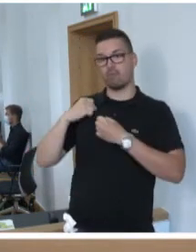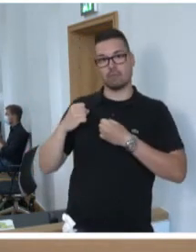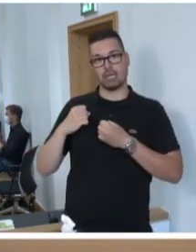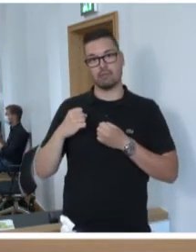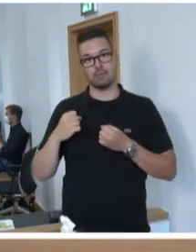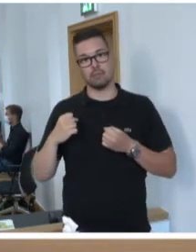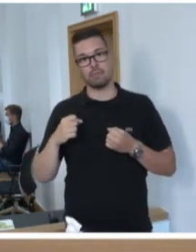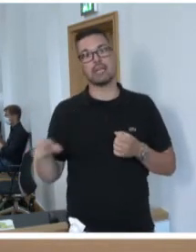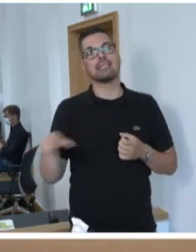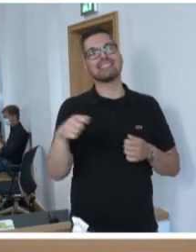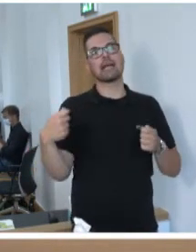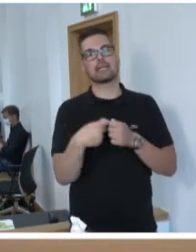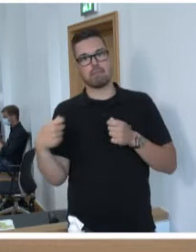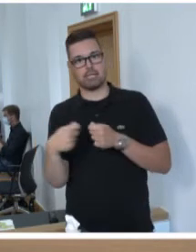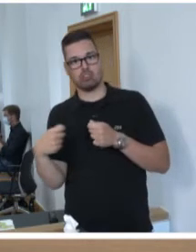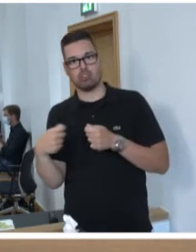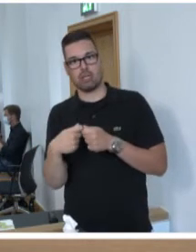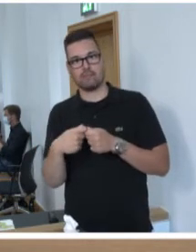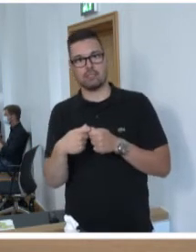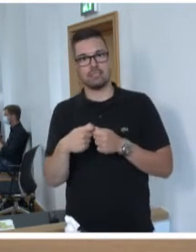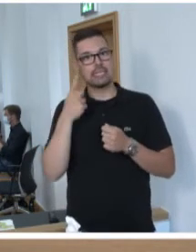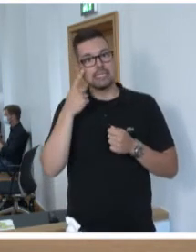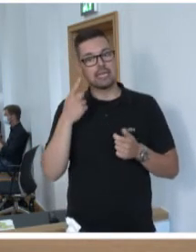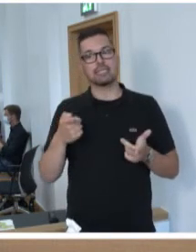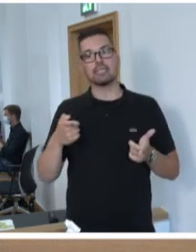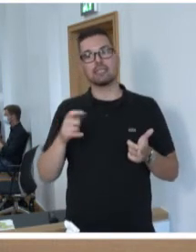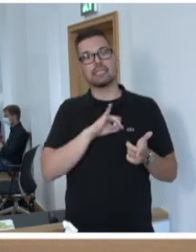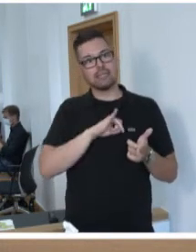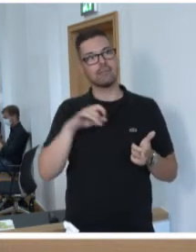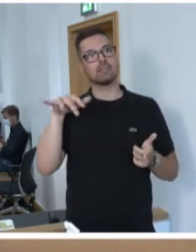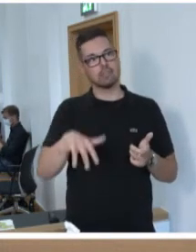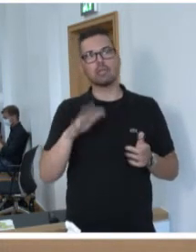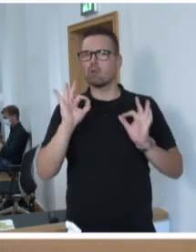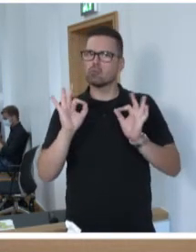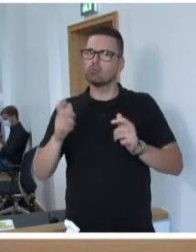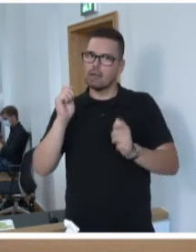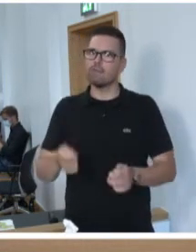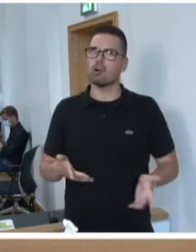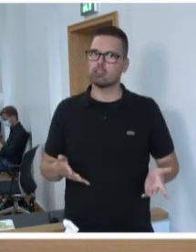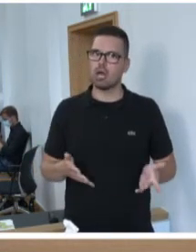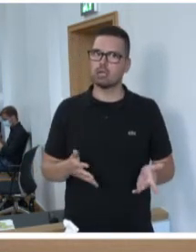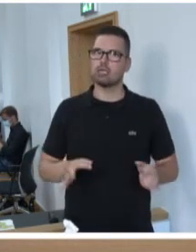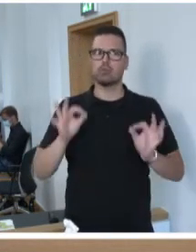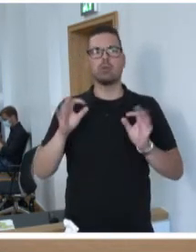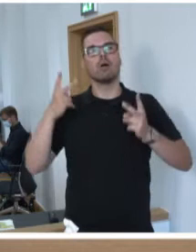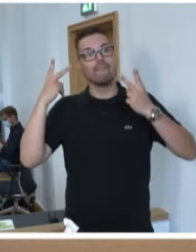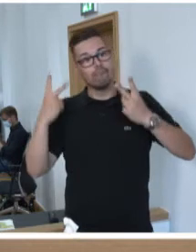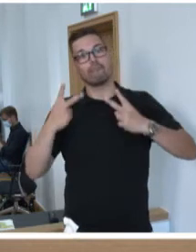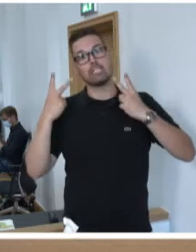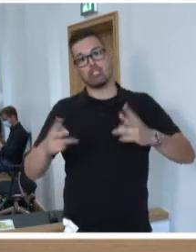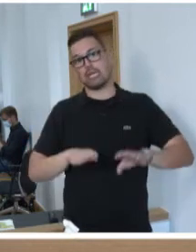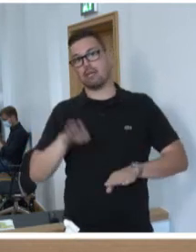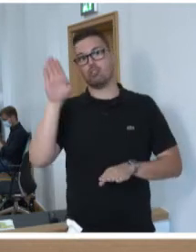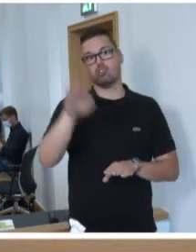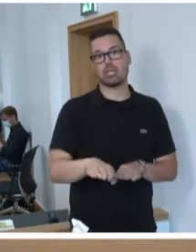-Gemeinschaftsinitiative jetzt einberufen. Ich glaube, das ist ein guter Vorschlag. Ich glaube, das ist ein wichtiger weiterer